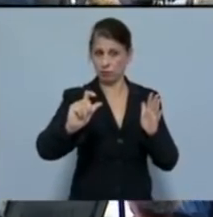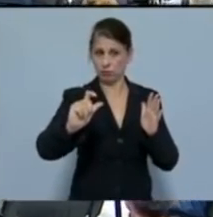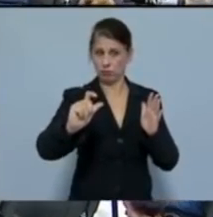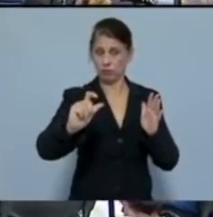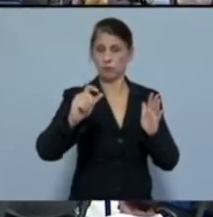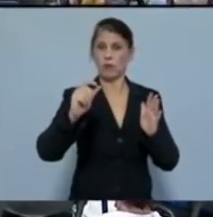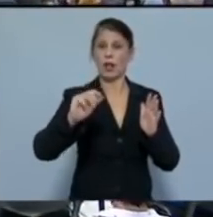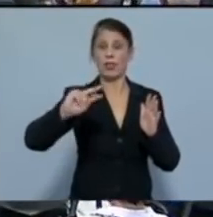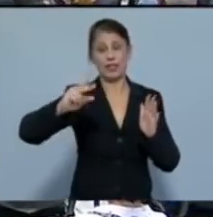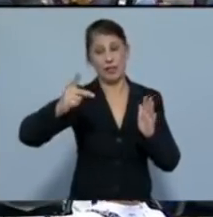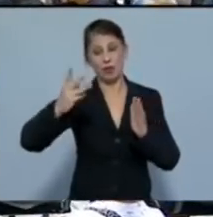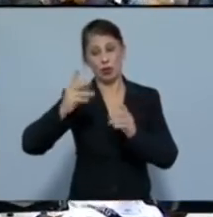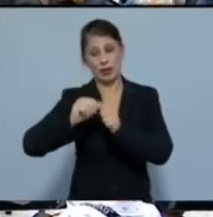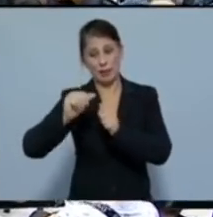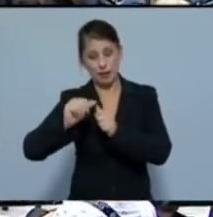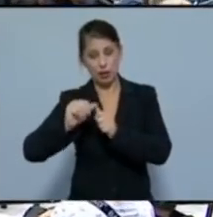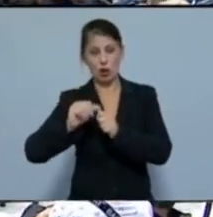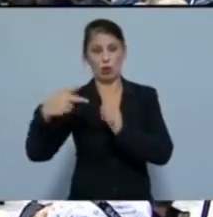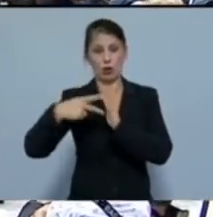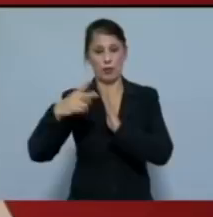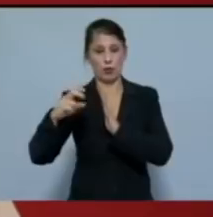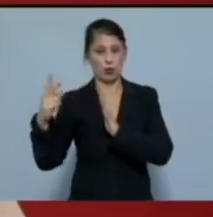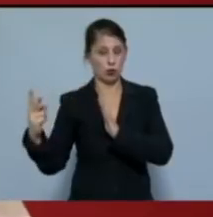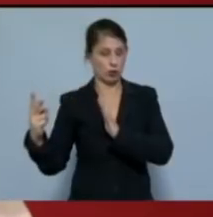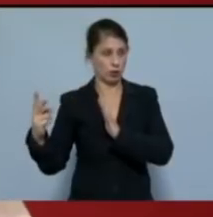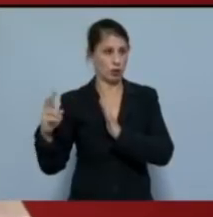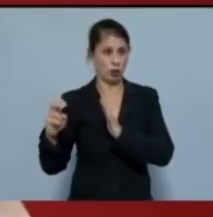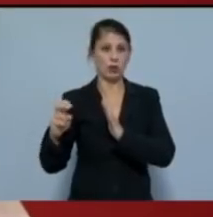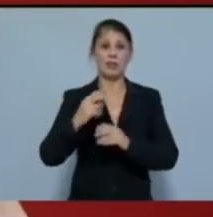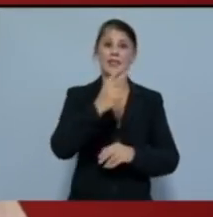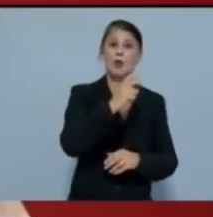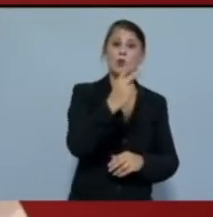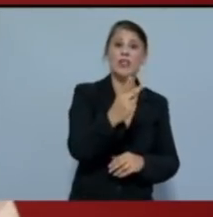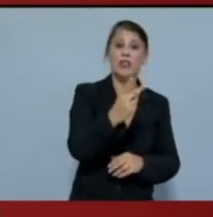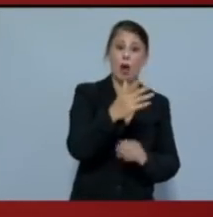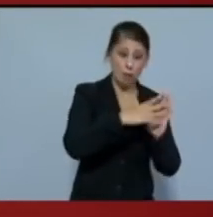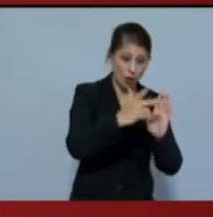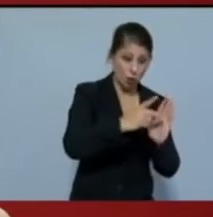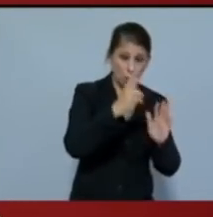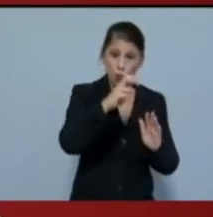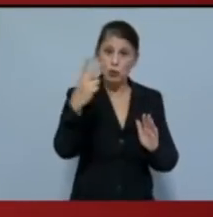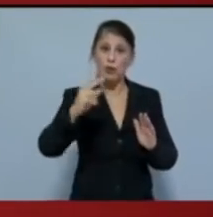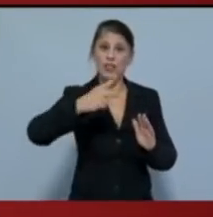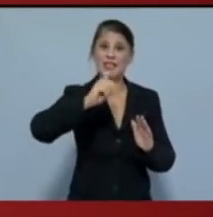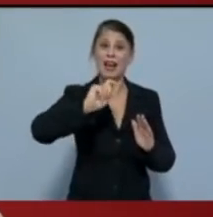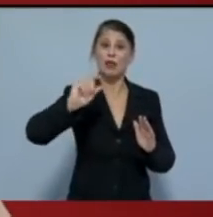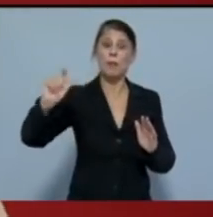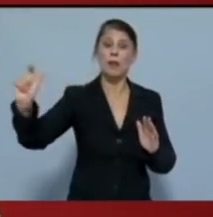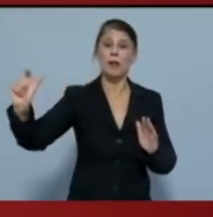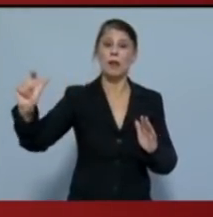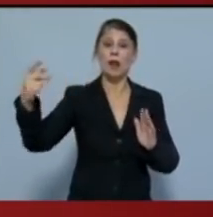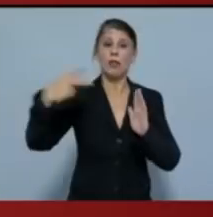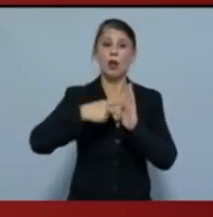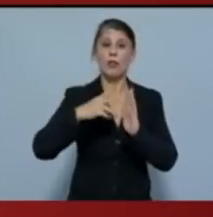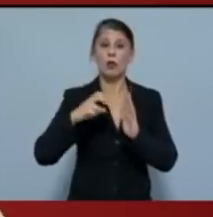τρίμηνο του 2020 στα 22,7 δισεκατομμύρια το 2021